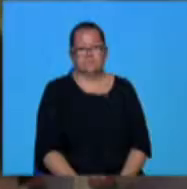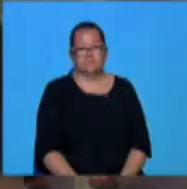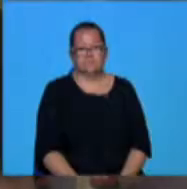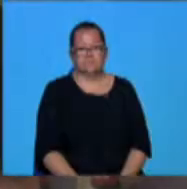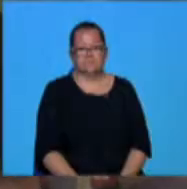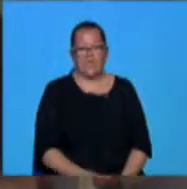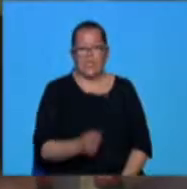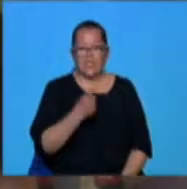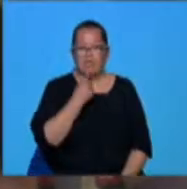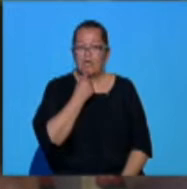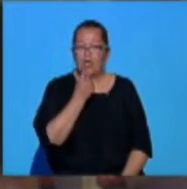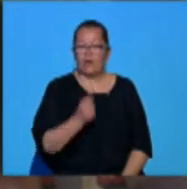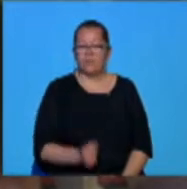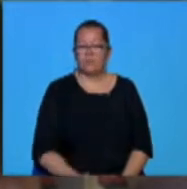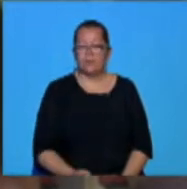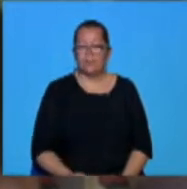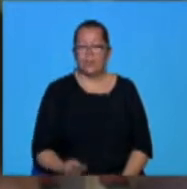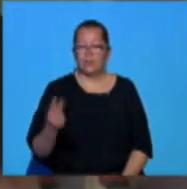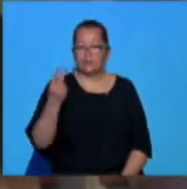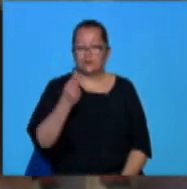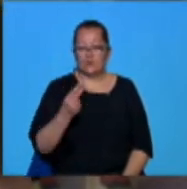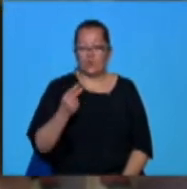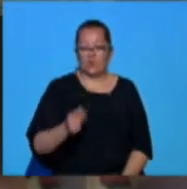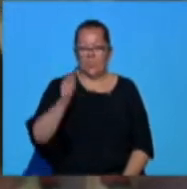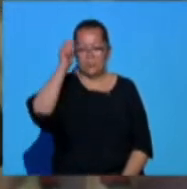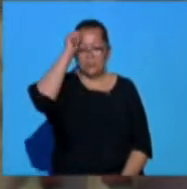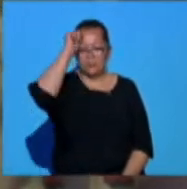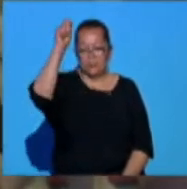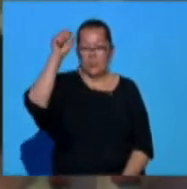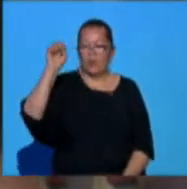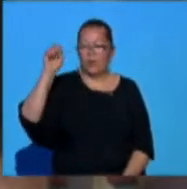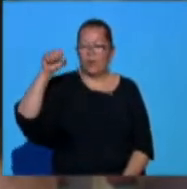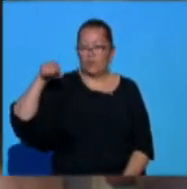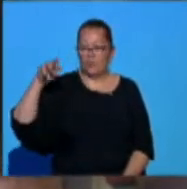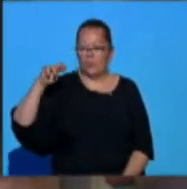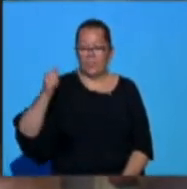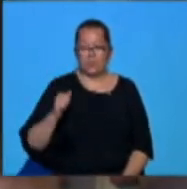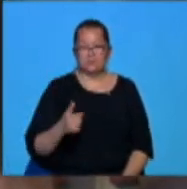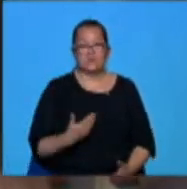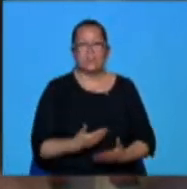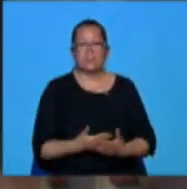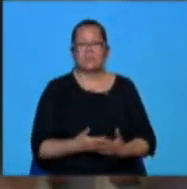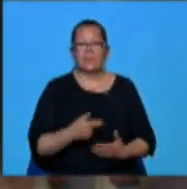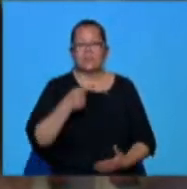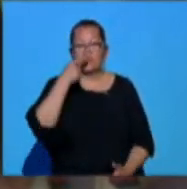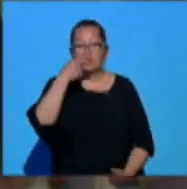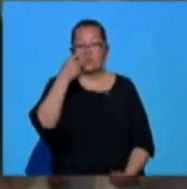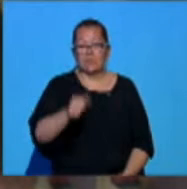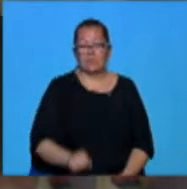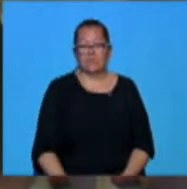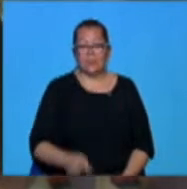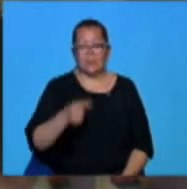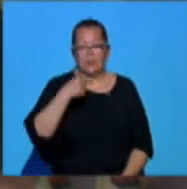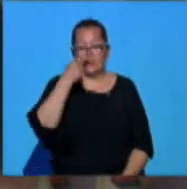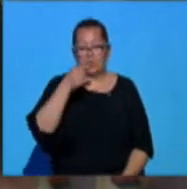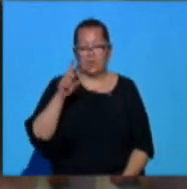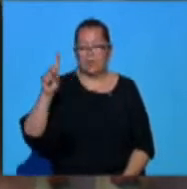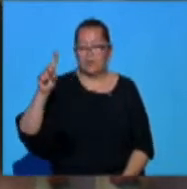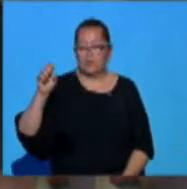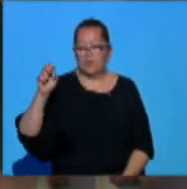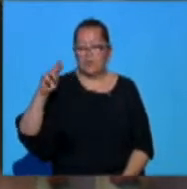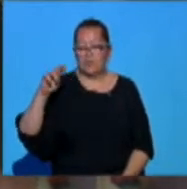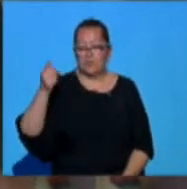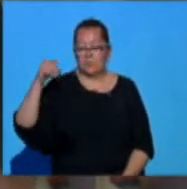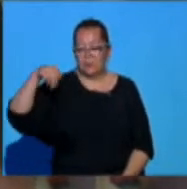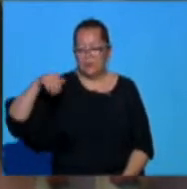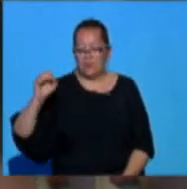Unicipul Craiova va mai avea doi cetățeni de onoare. Spuneți-mi, vă rog, despre cine este vorba? Este vorba despre Declan Dunnellan